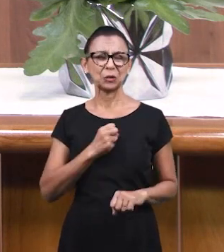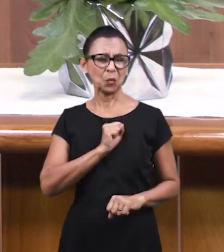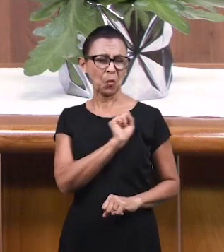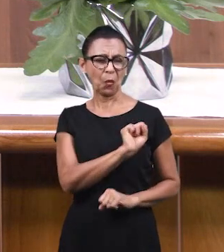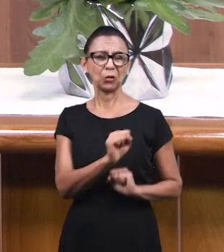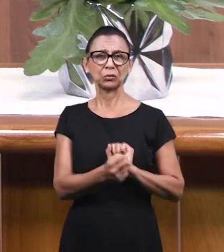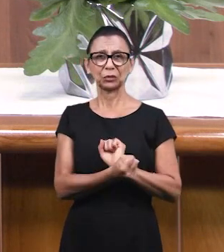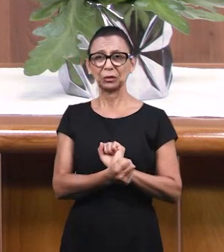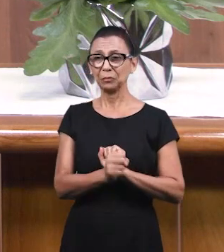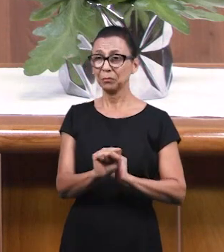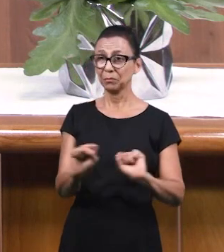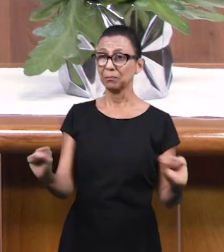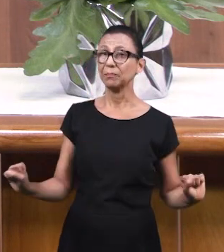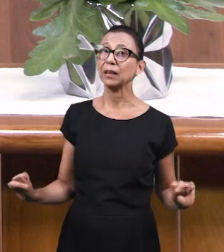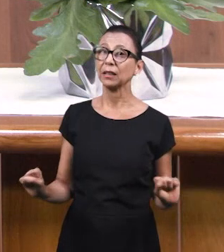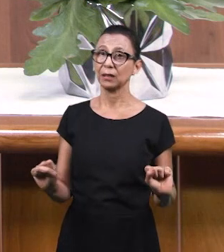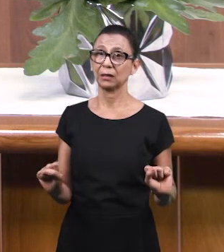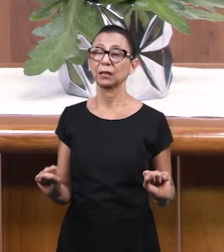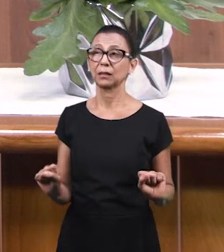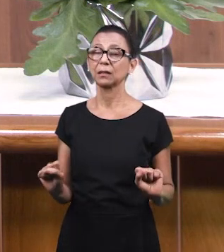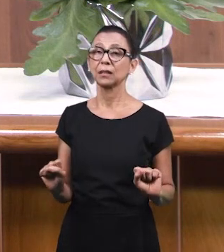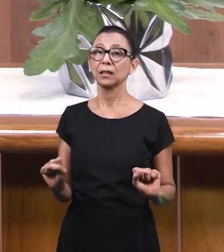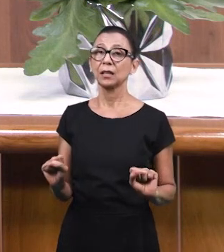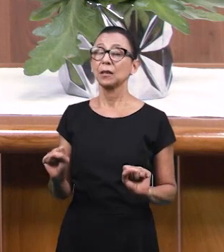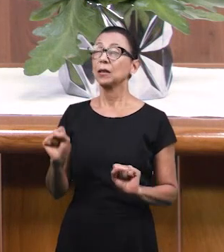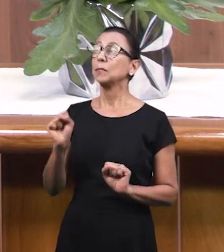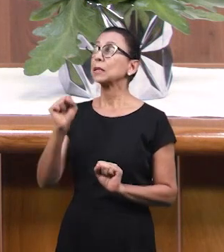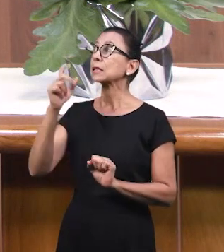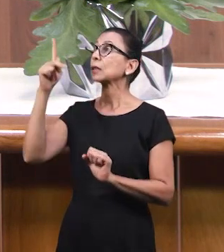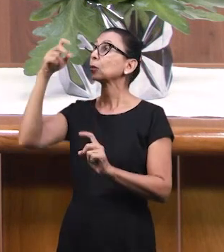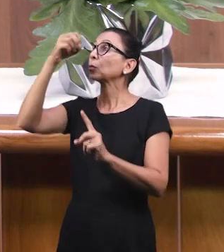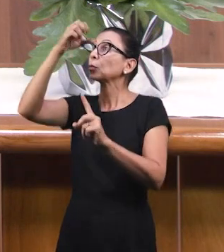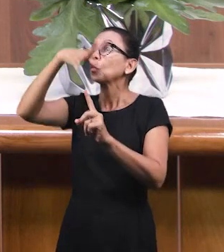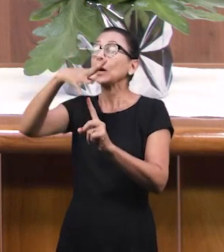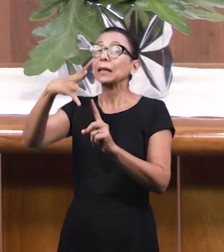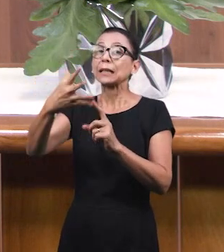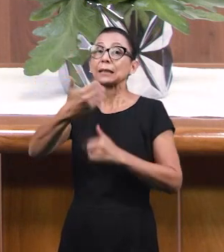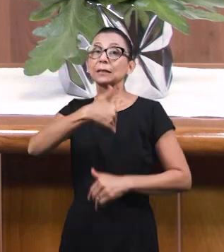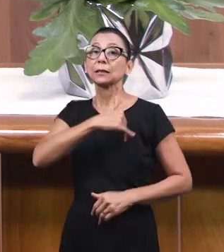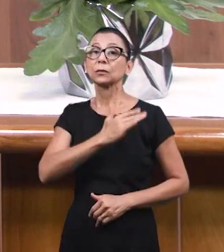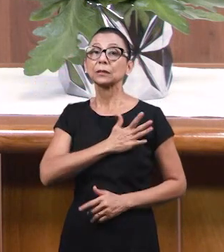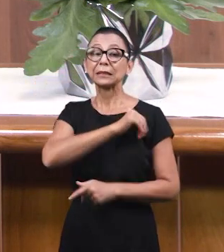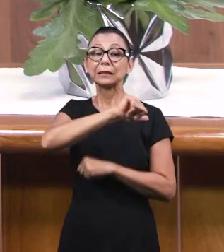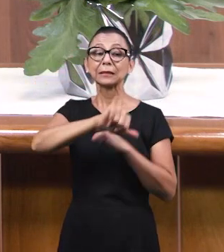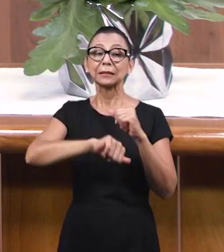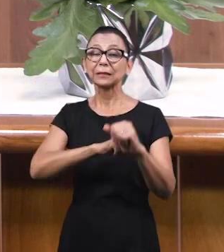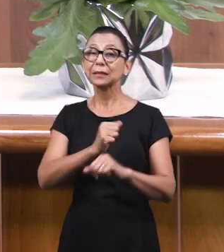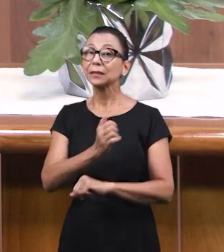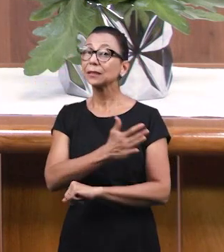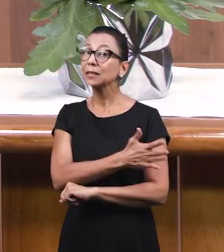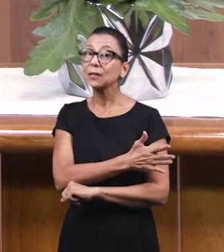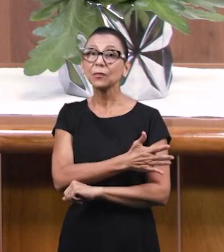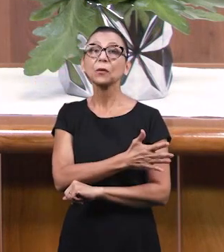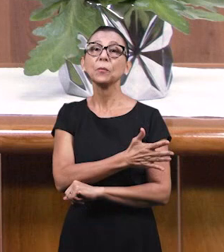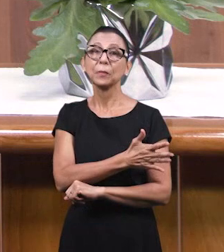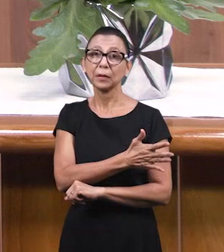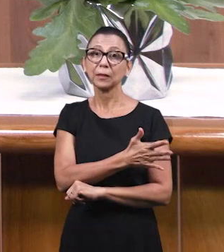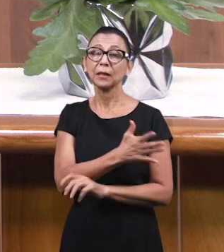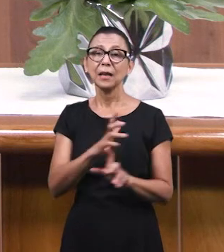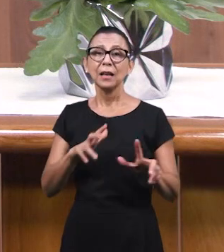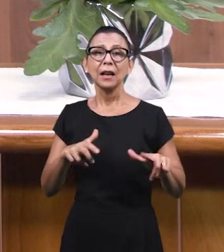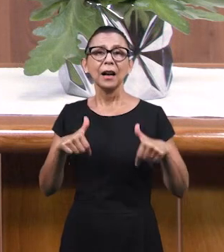прощение, благодать Твоя могла действовать в людях, которые слышат это слово и дать им новый вид жизни.